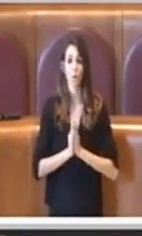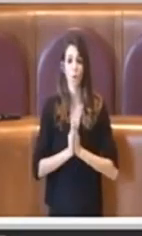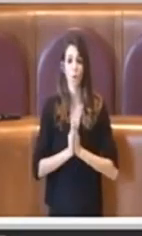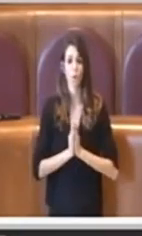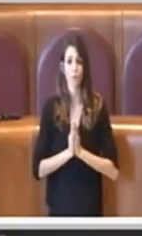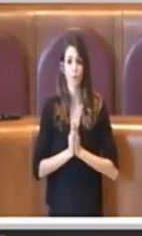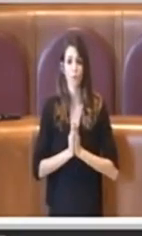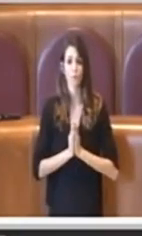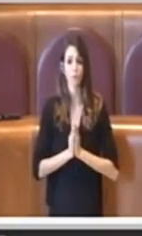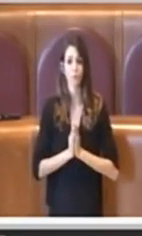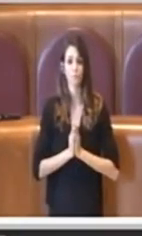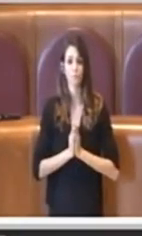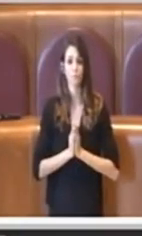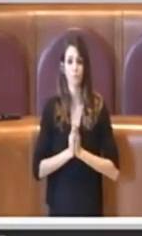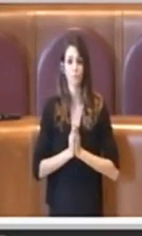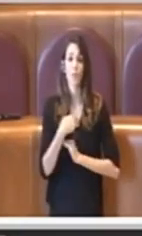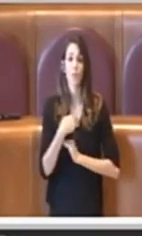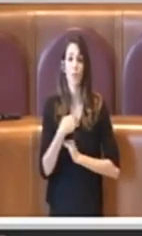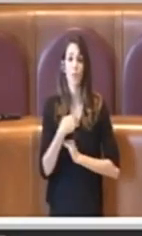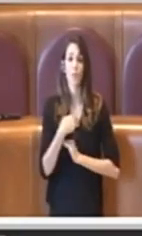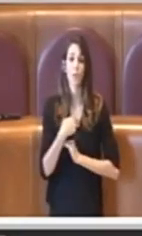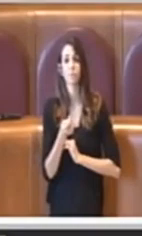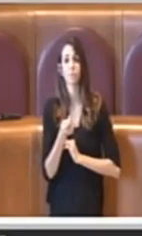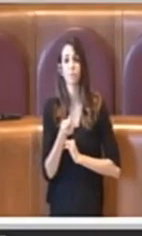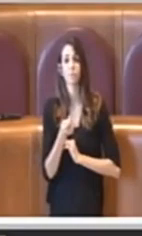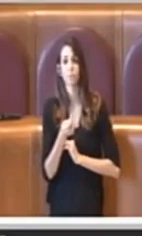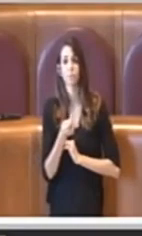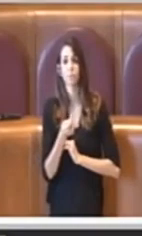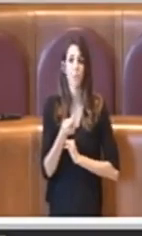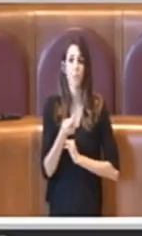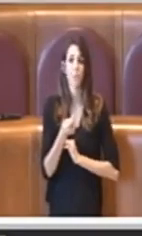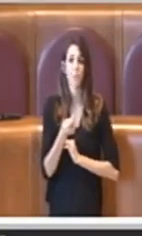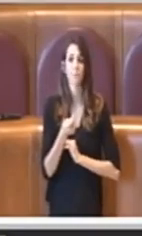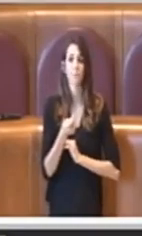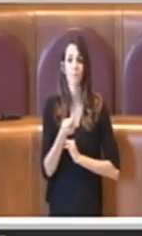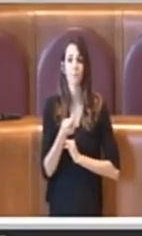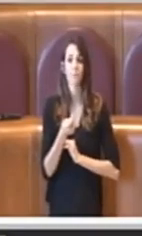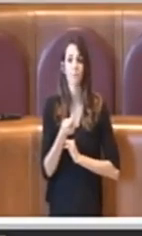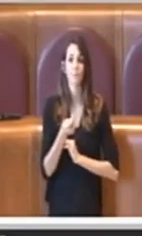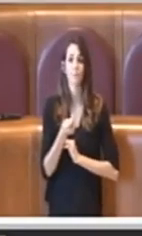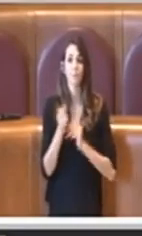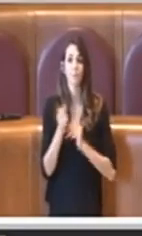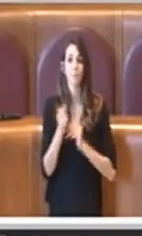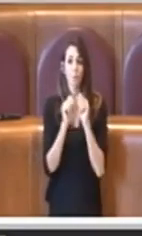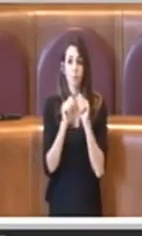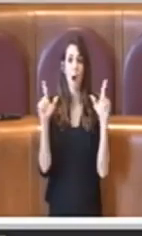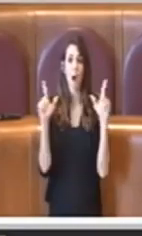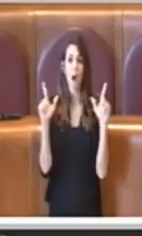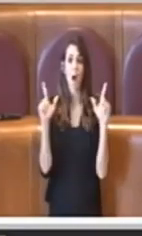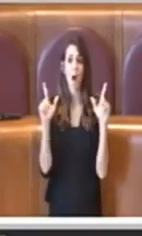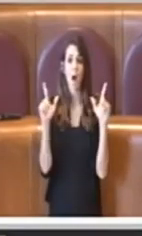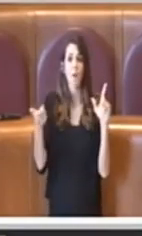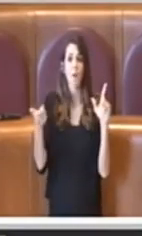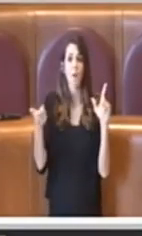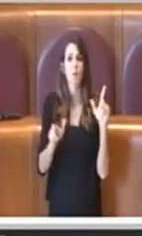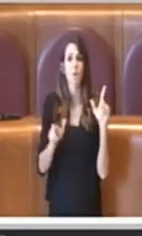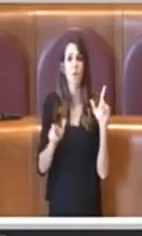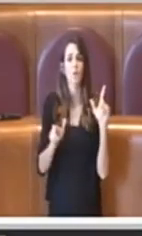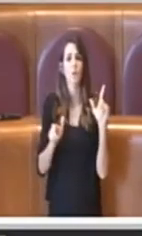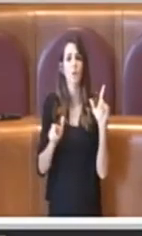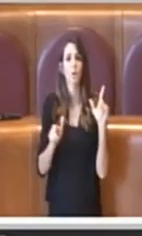Resto un po' basito dal fatto che il problema dell